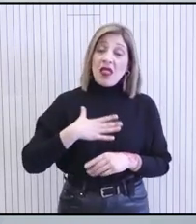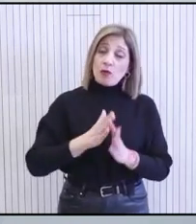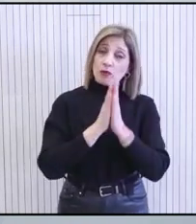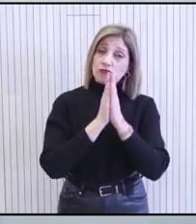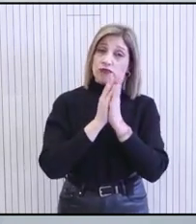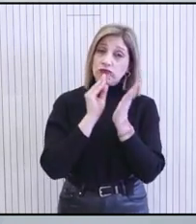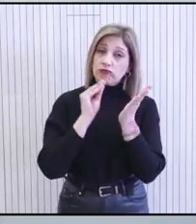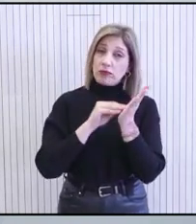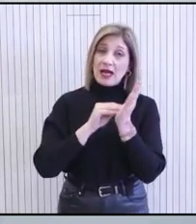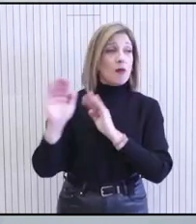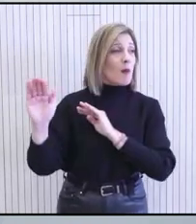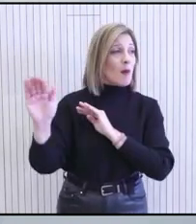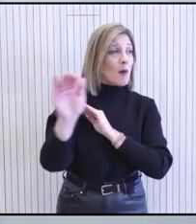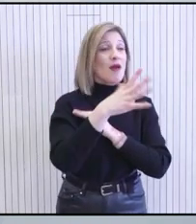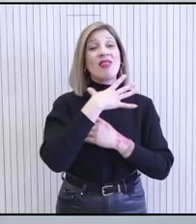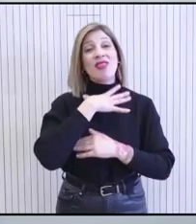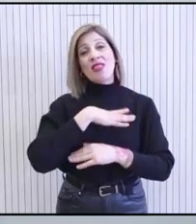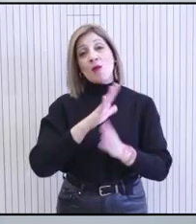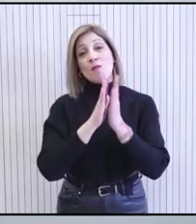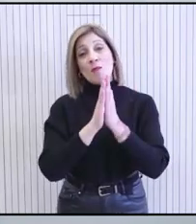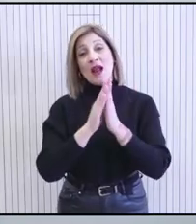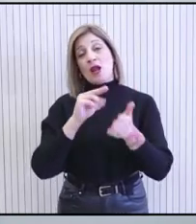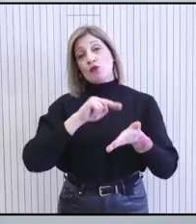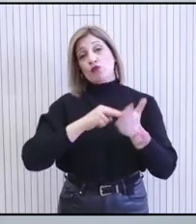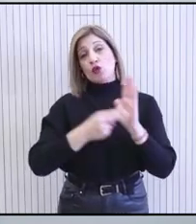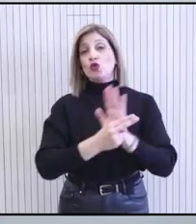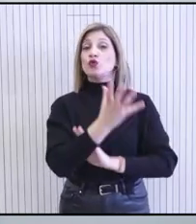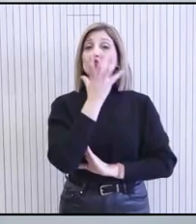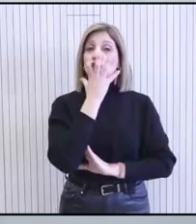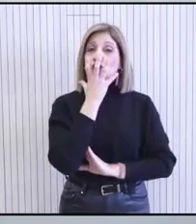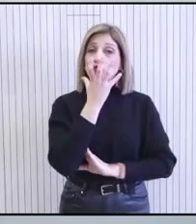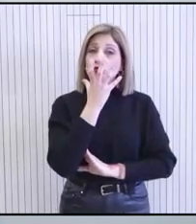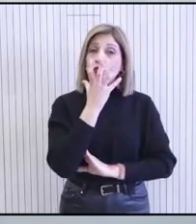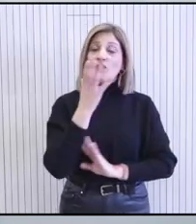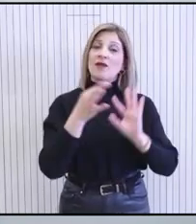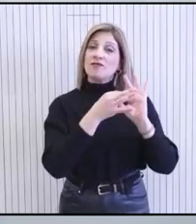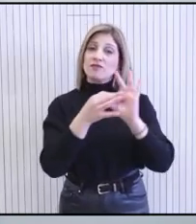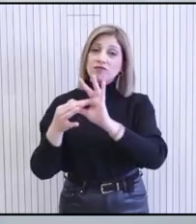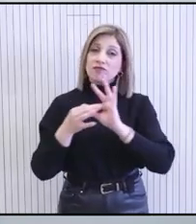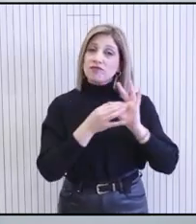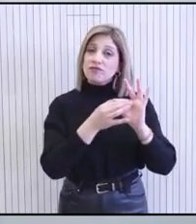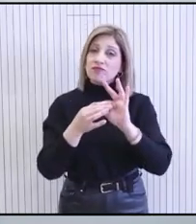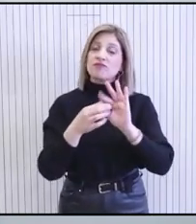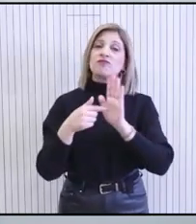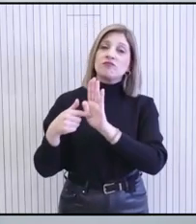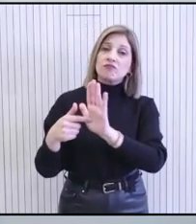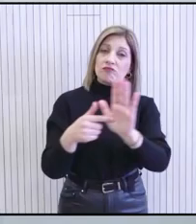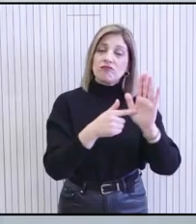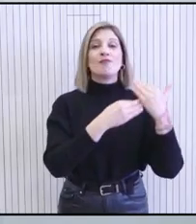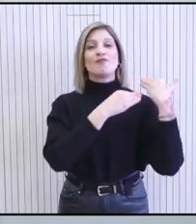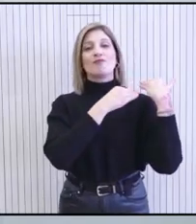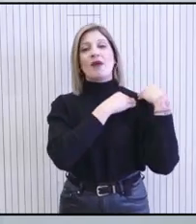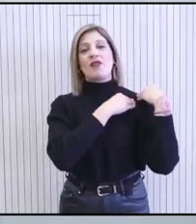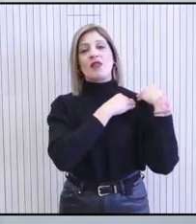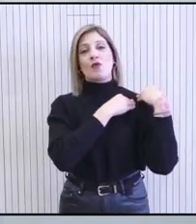μια φορά από αυτό το βήμα, τους πάντες είναι να αρθούν στο ύψος των περιστάσεων και σε πνεύμα σύνεσης και συνένεσης να επιδείξουν εκείνη την υπεύθυνη